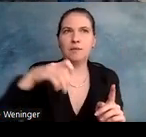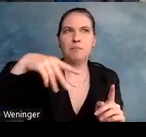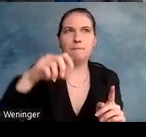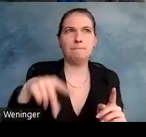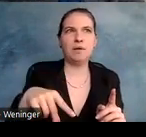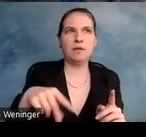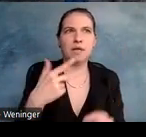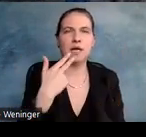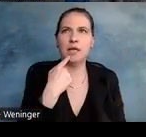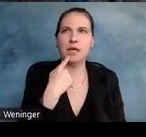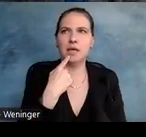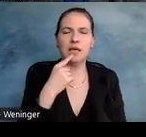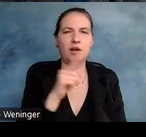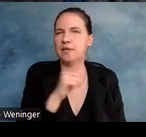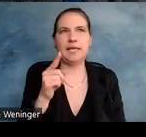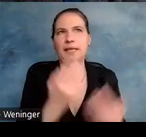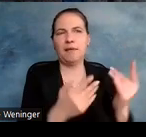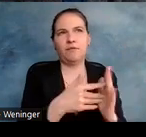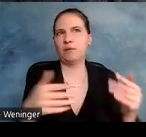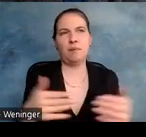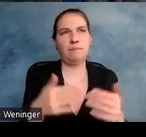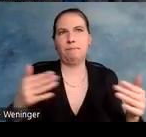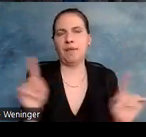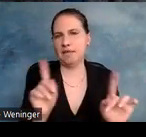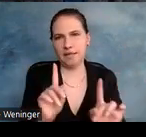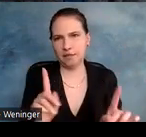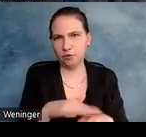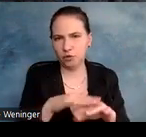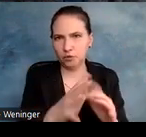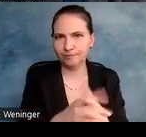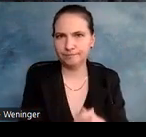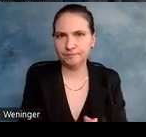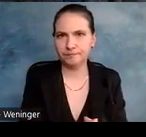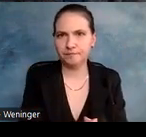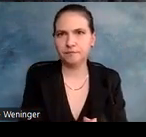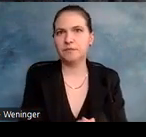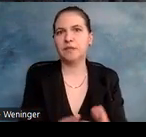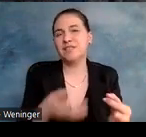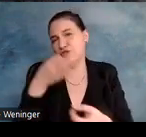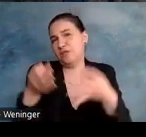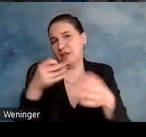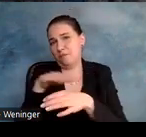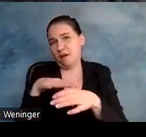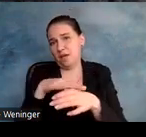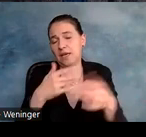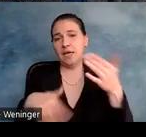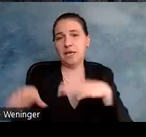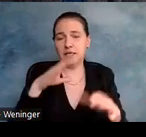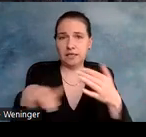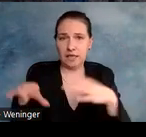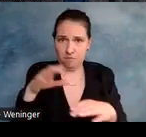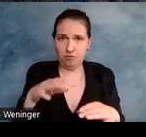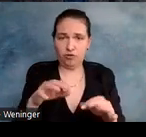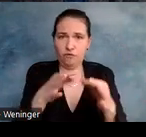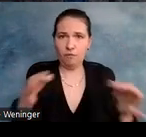jetzt nicht mit MathJacks kompatibel. Es ist halt ein Spezialbereich. Bei chemischen Formeln kann man Chemfic